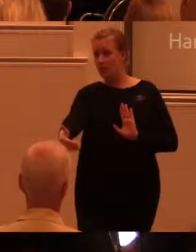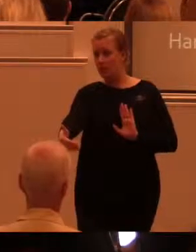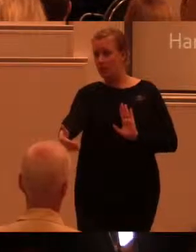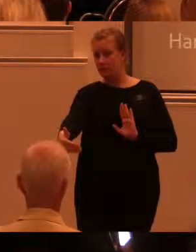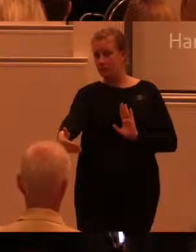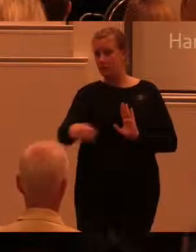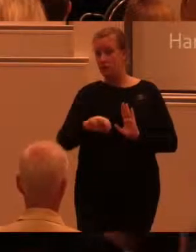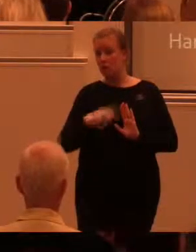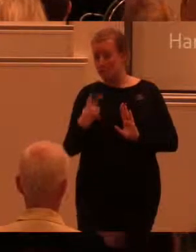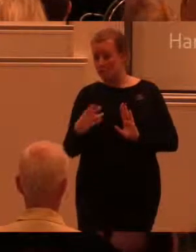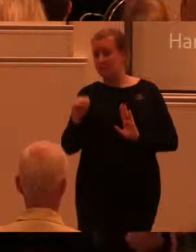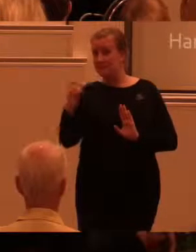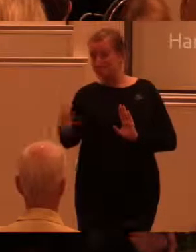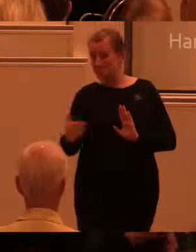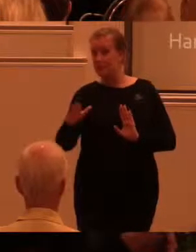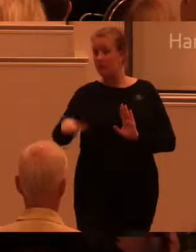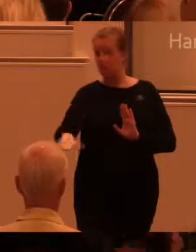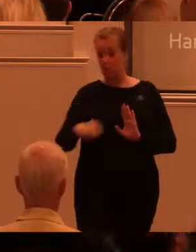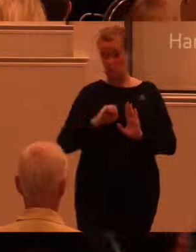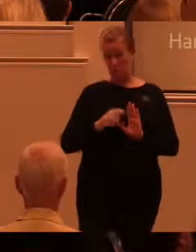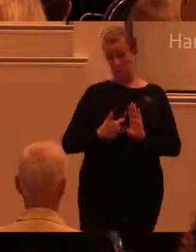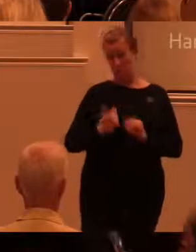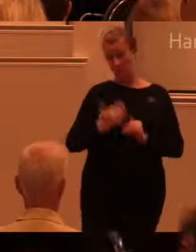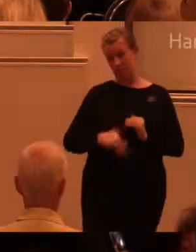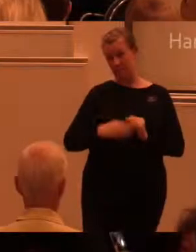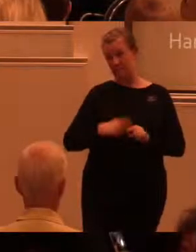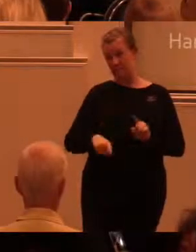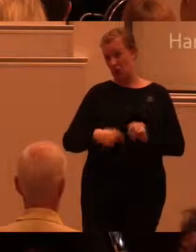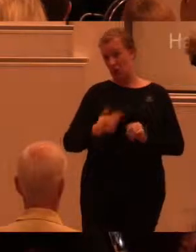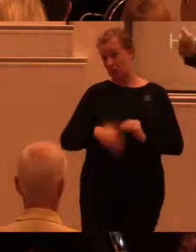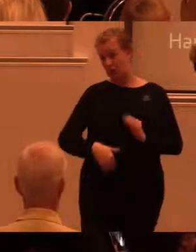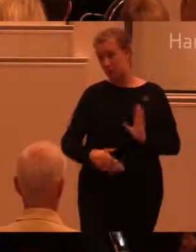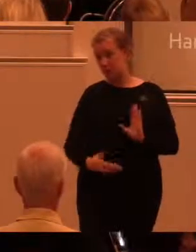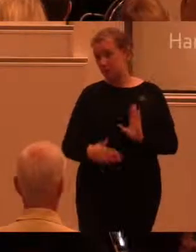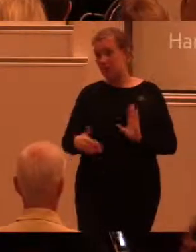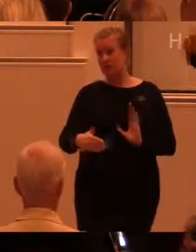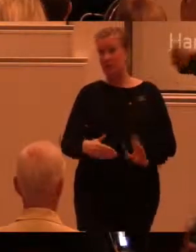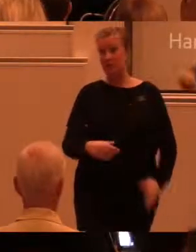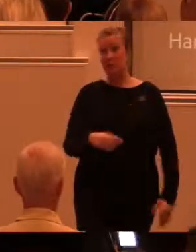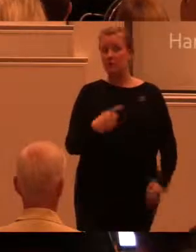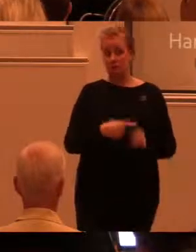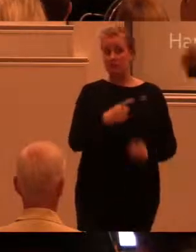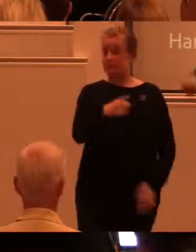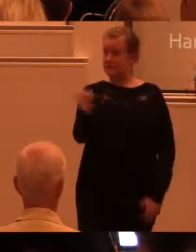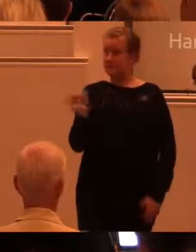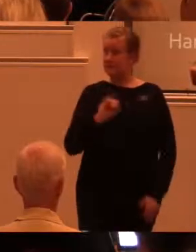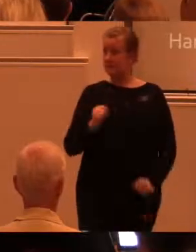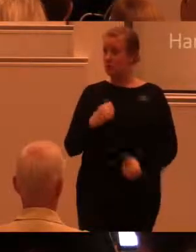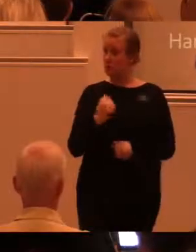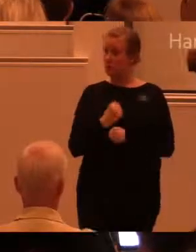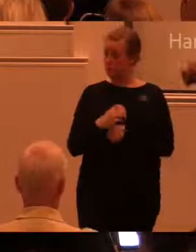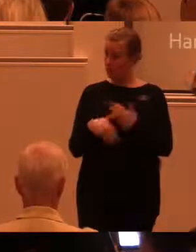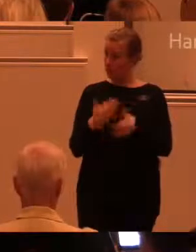Det är bara november och december. Vi säger att oktober snart har gått. Noterar att ni kommer att jobba på under det